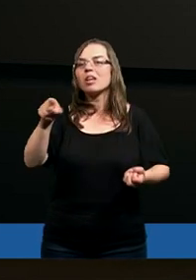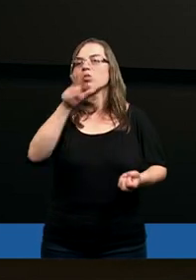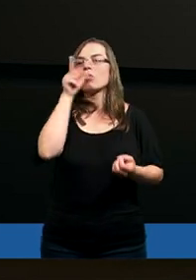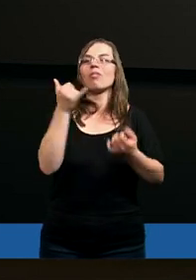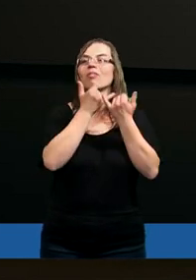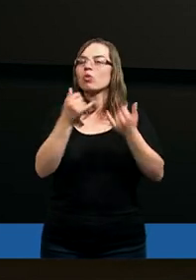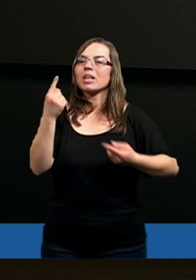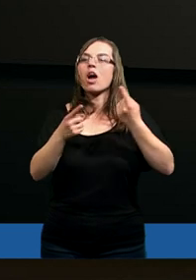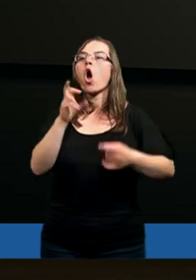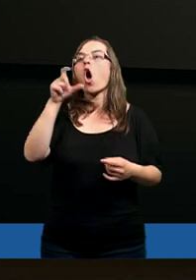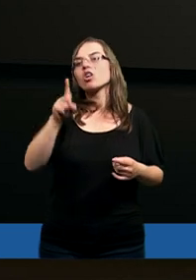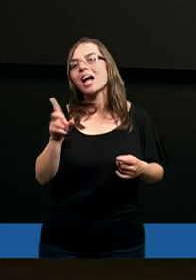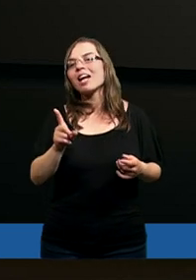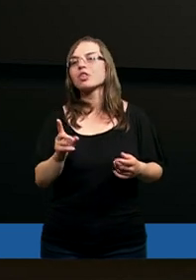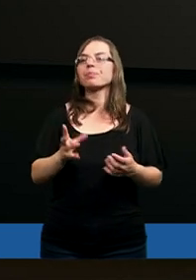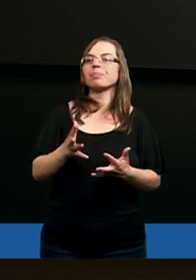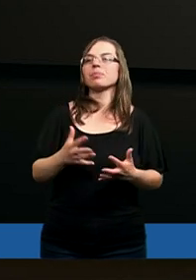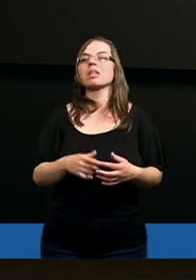ludzi w różnych sytuacjach, chociaż